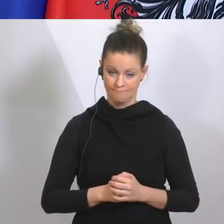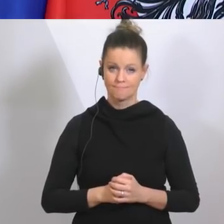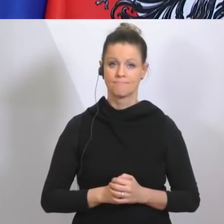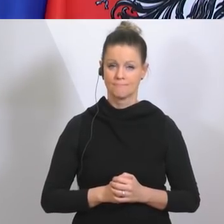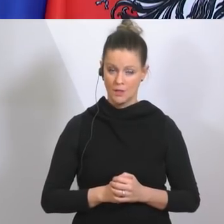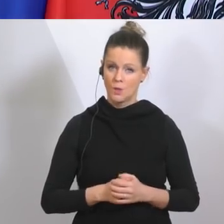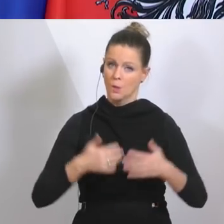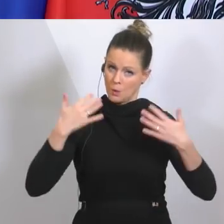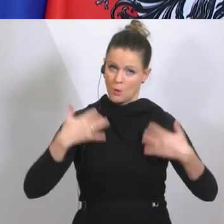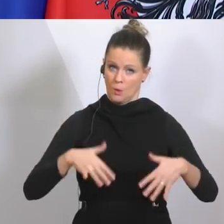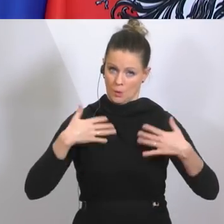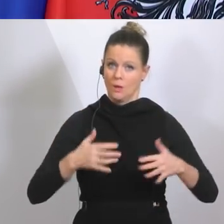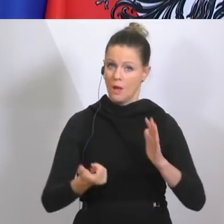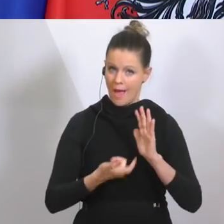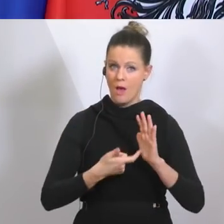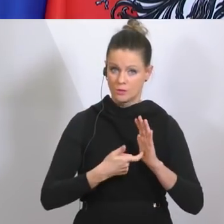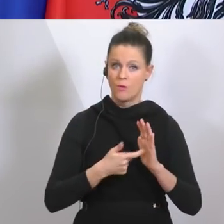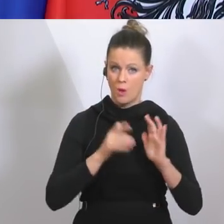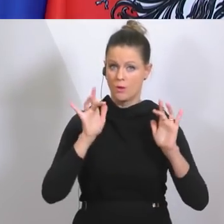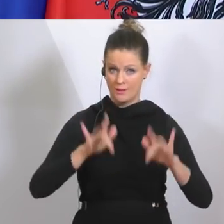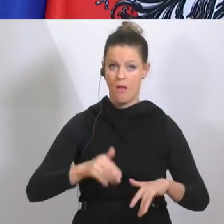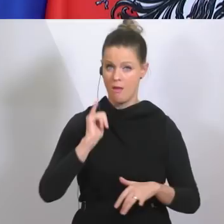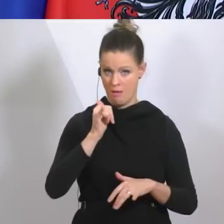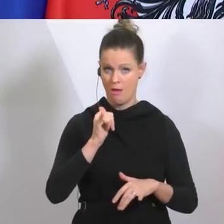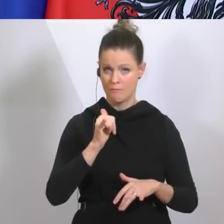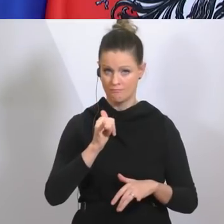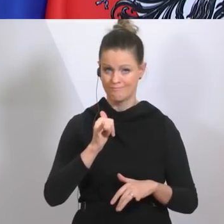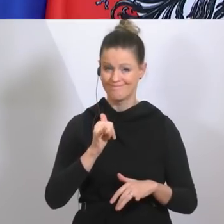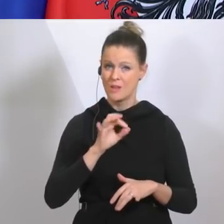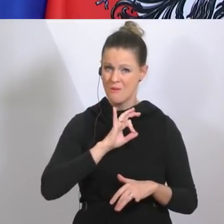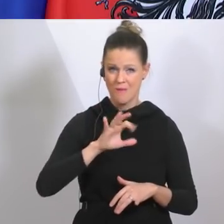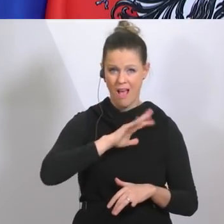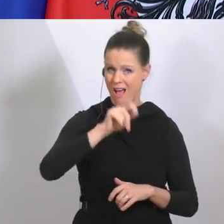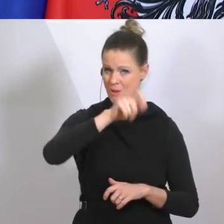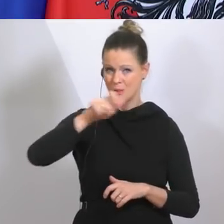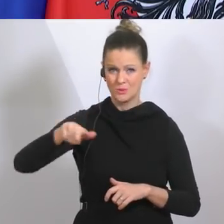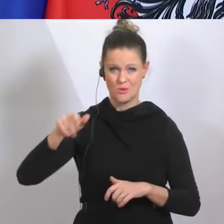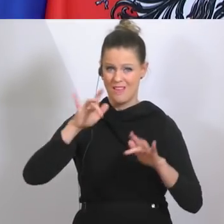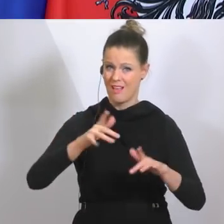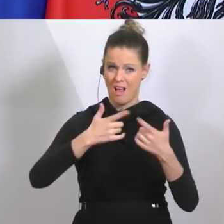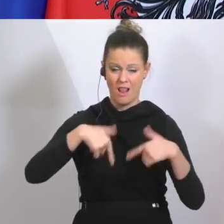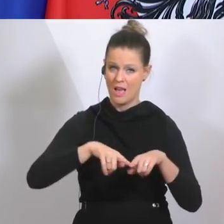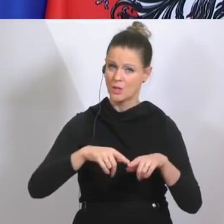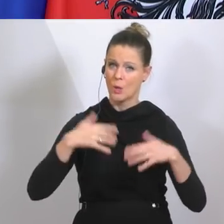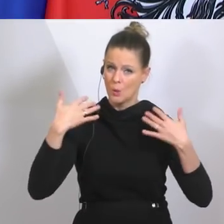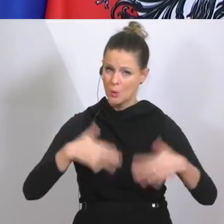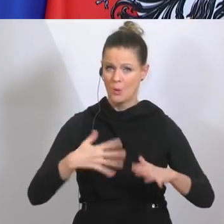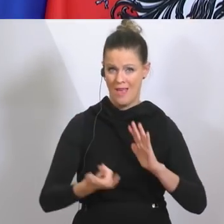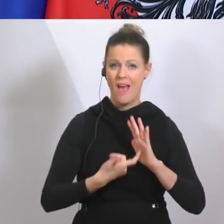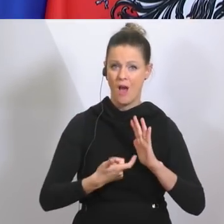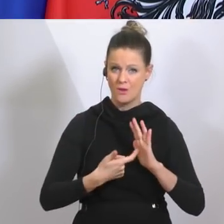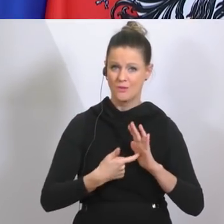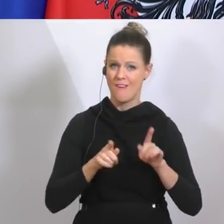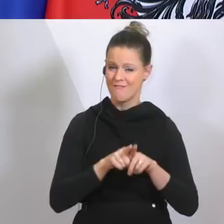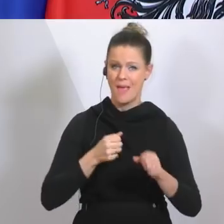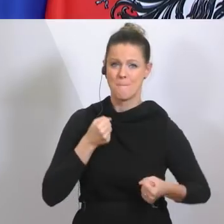Herausforderung. Das wird jedem Einzelnen in unserem Land viel abverlangen. Das ist ein Marathon. Aber